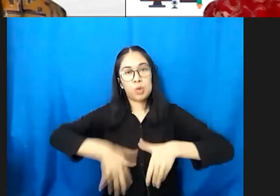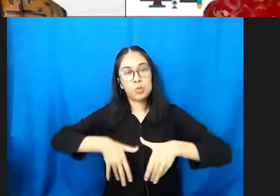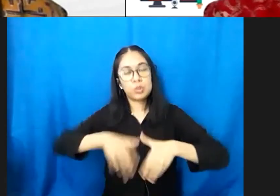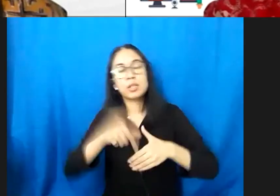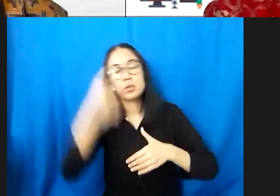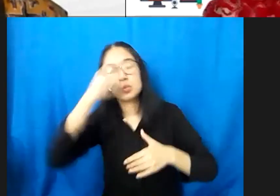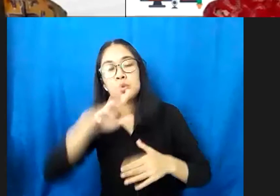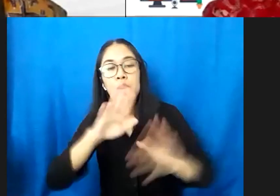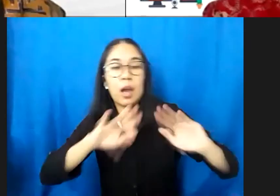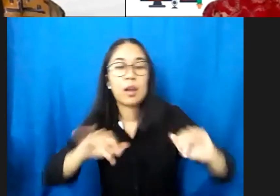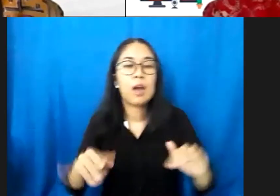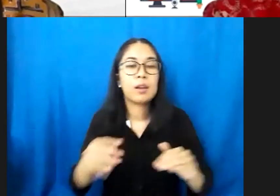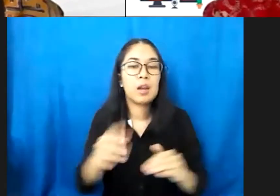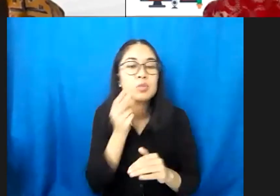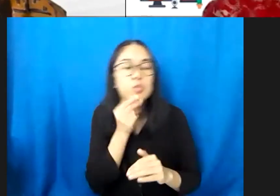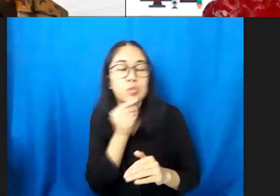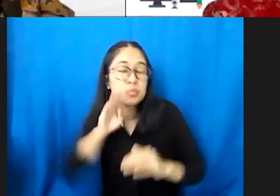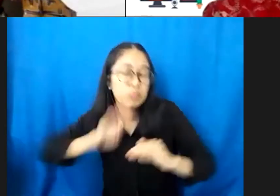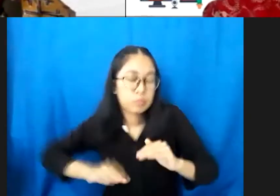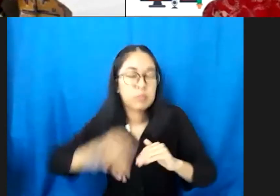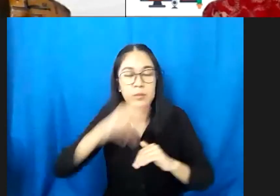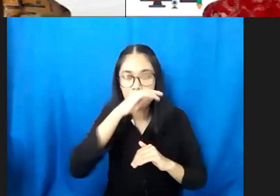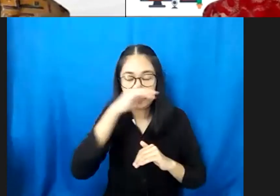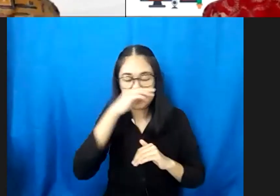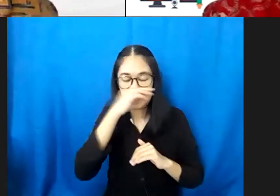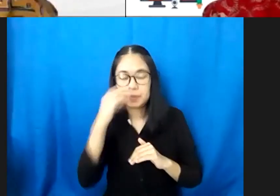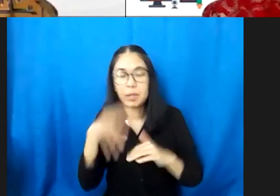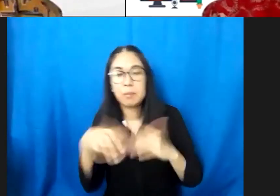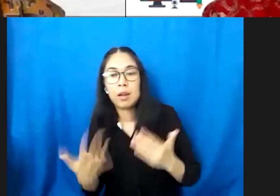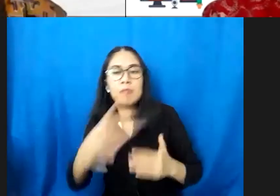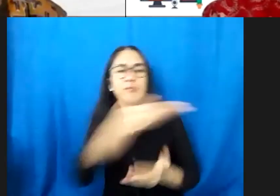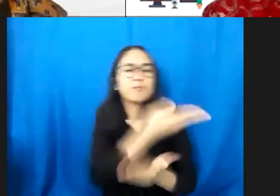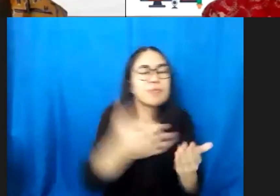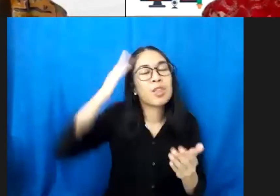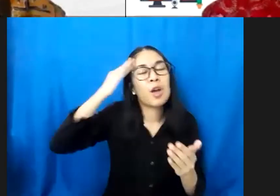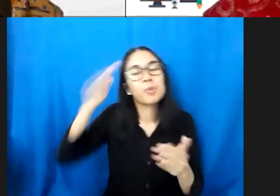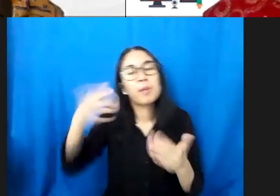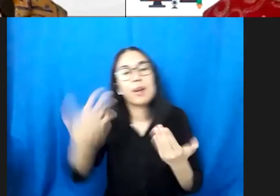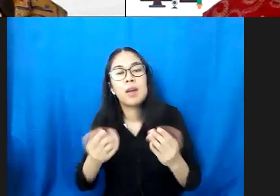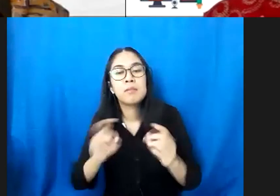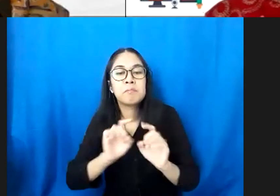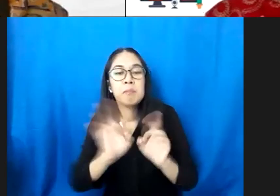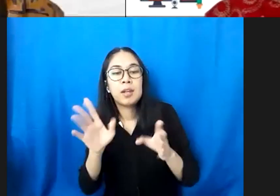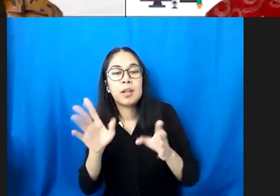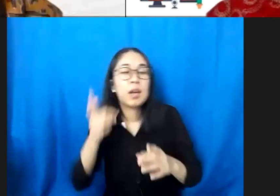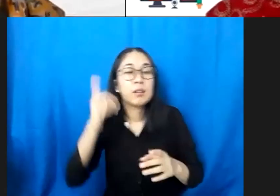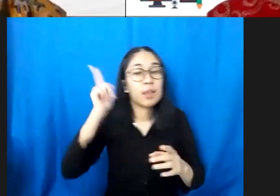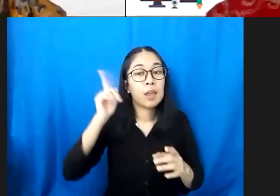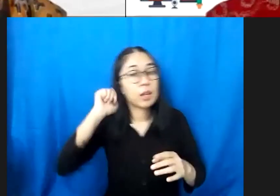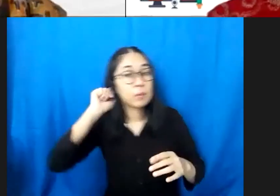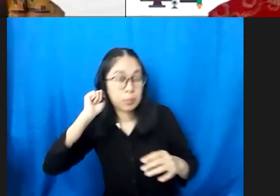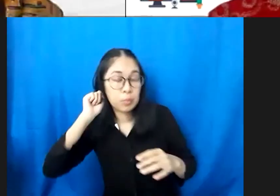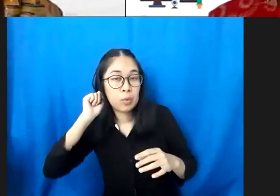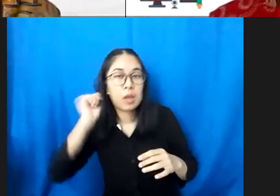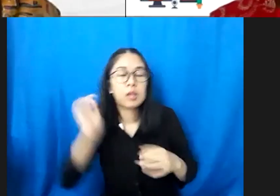bahasa mereka bagaimana mereka mengenal perbedaan jenis kelamin dan dengan dengan tata cara